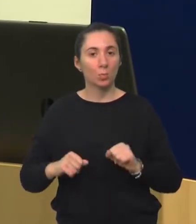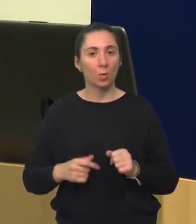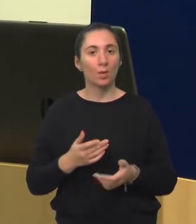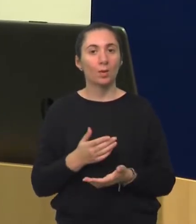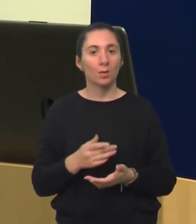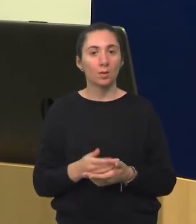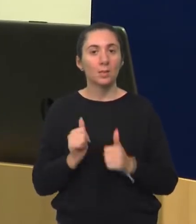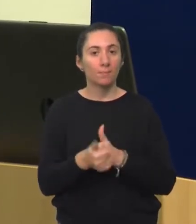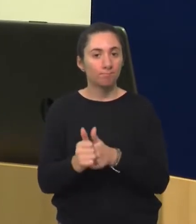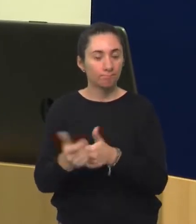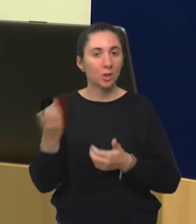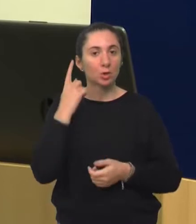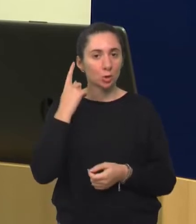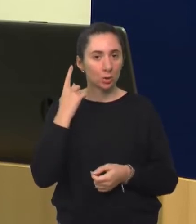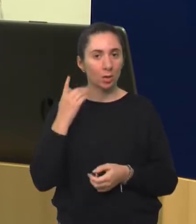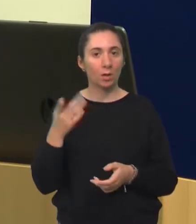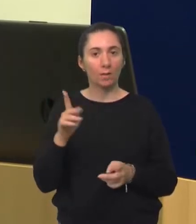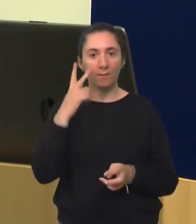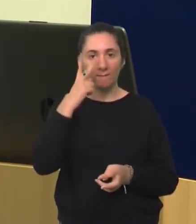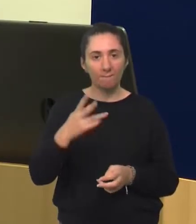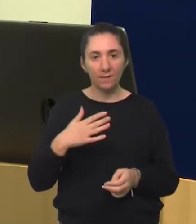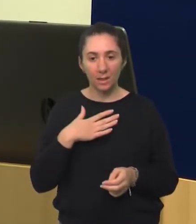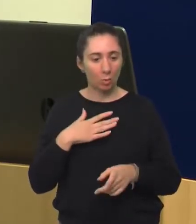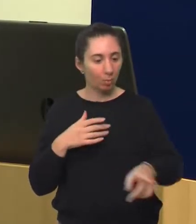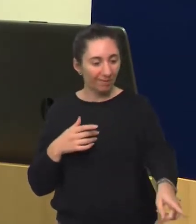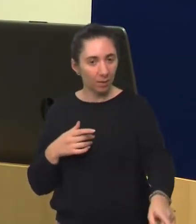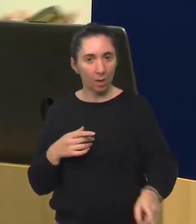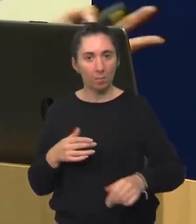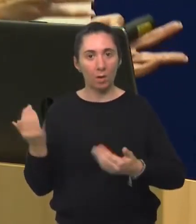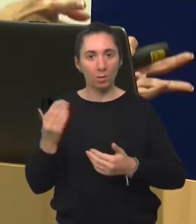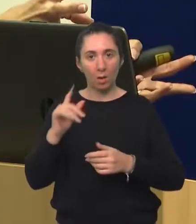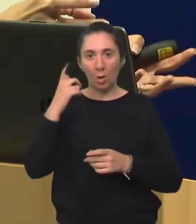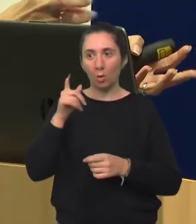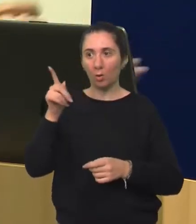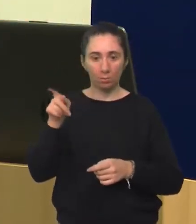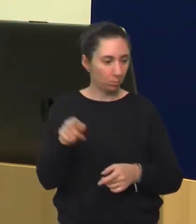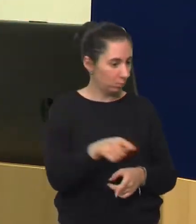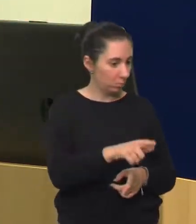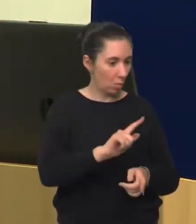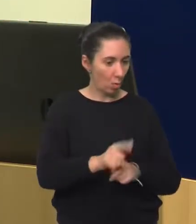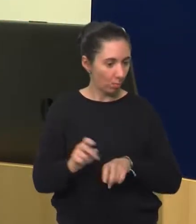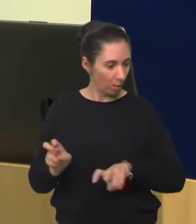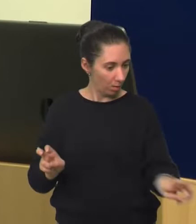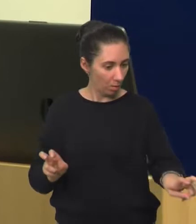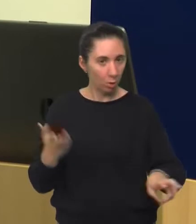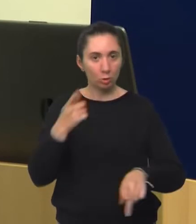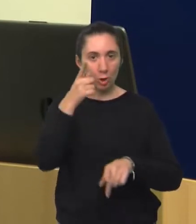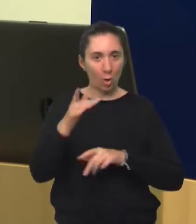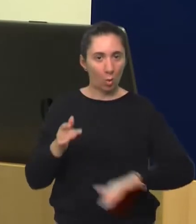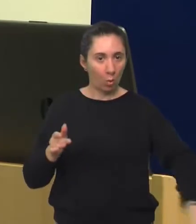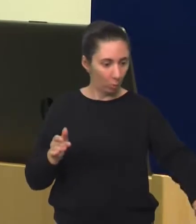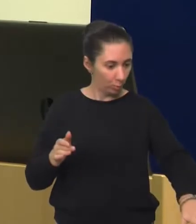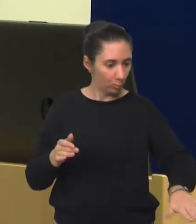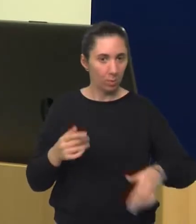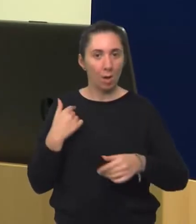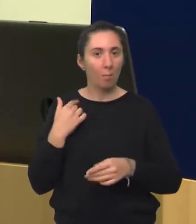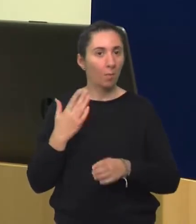slijediti. Šta to znači? To znači kad mi kažete vidi ljubavi tamo, znači da dijete od toga gdje je pređe na ono na što ste ga vi usmjerili. A